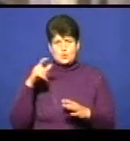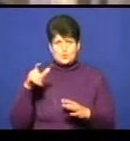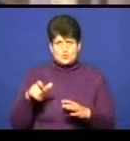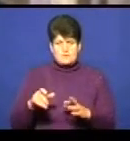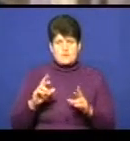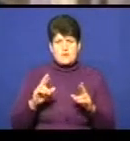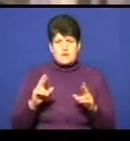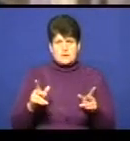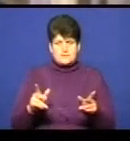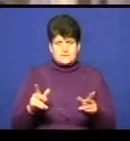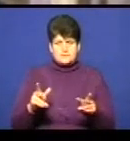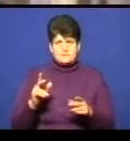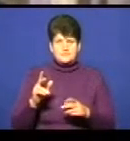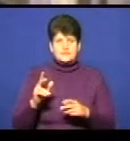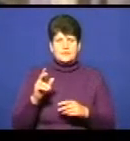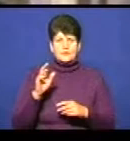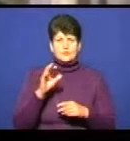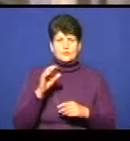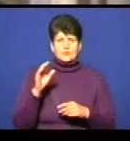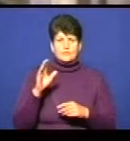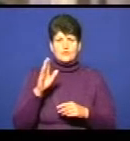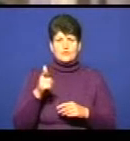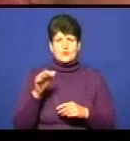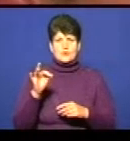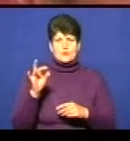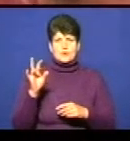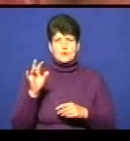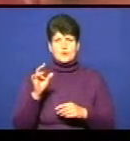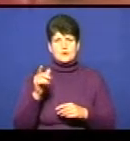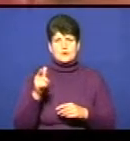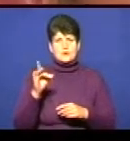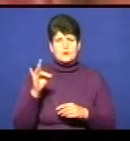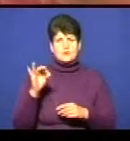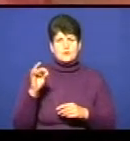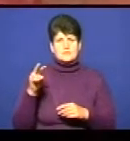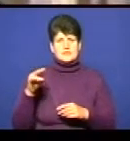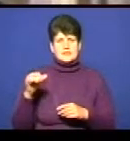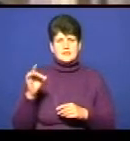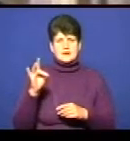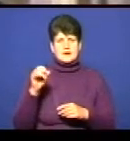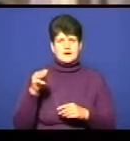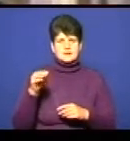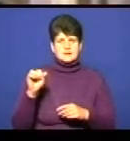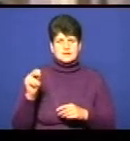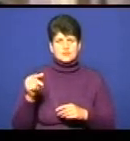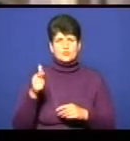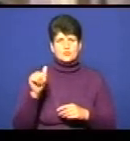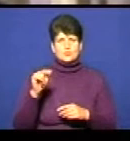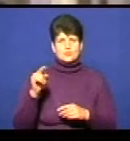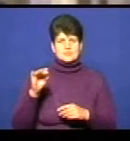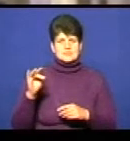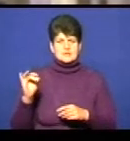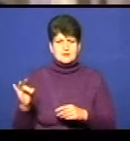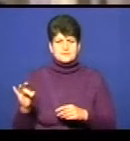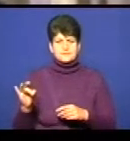як парох отець Володимир Громницький, парох отець Степан Ратич, Лев Гузар, дідусь